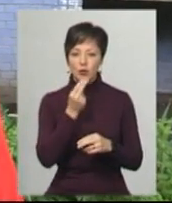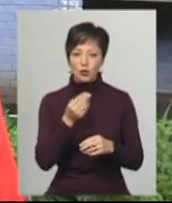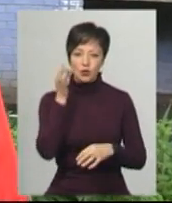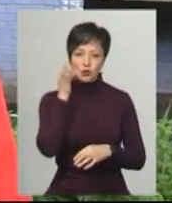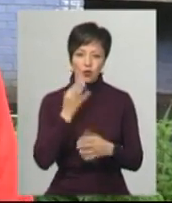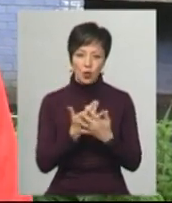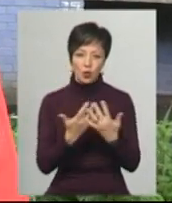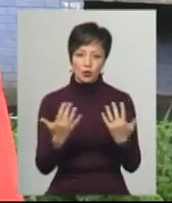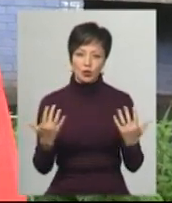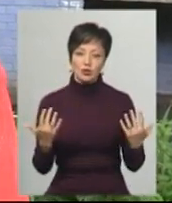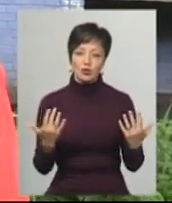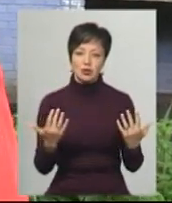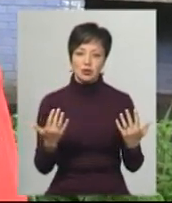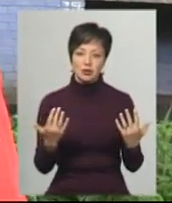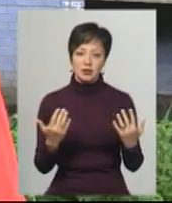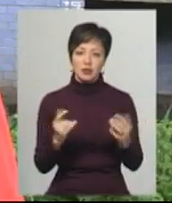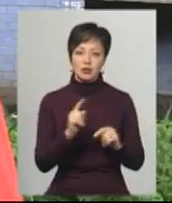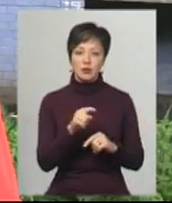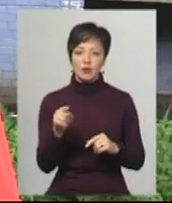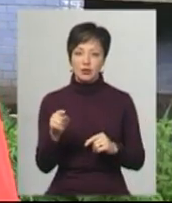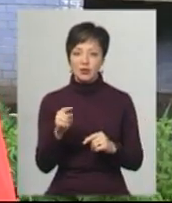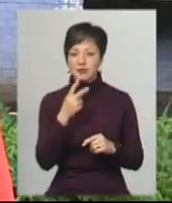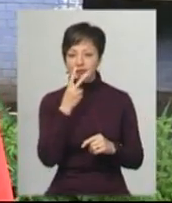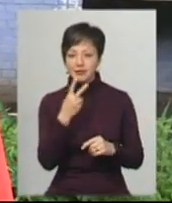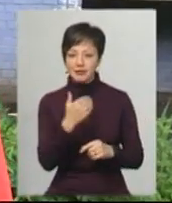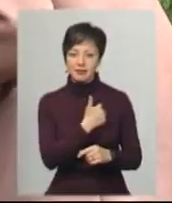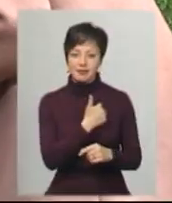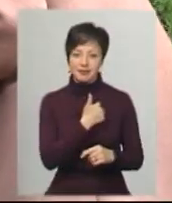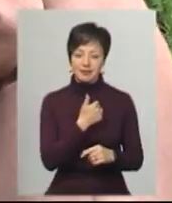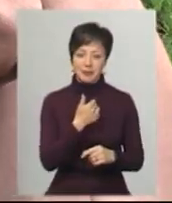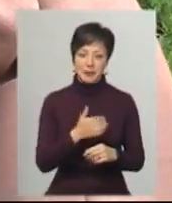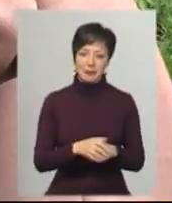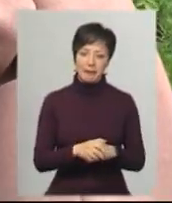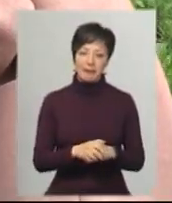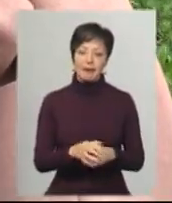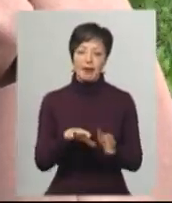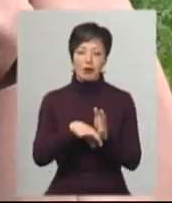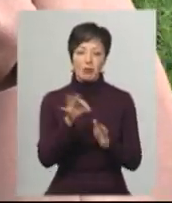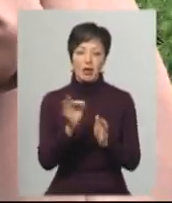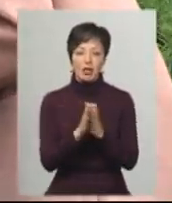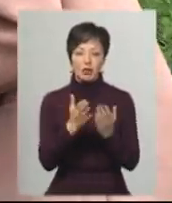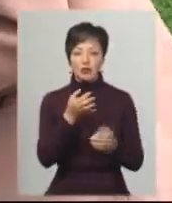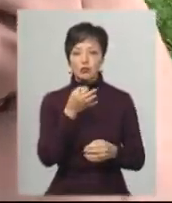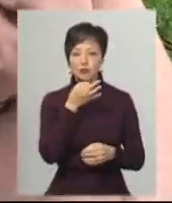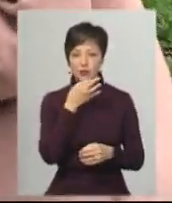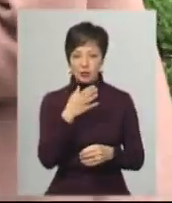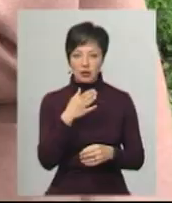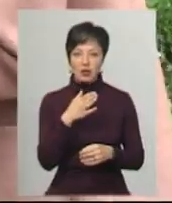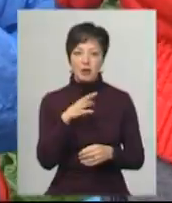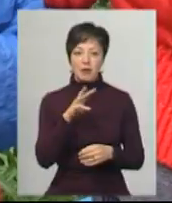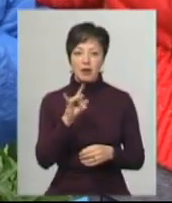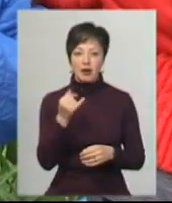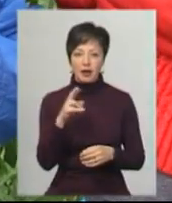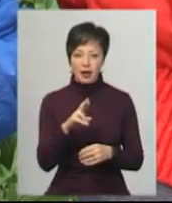солодощі, що вони заглядують за таким всім». Обрала вже книжку, яка сподобалась Марії Янкова. Каже,